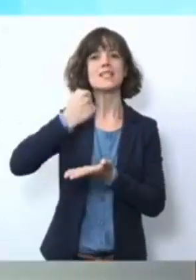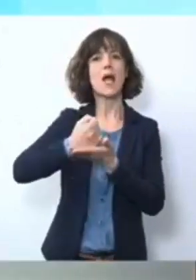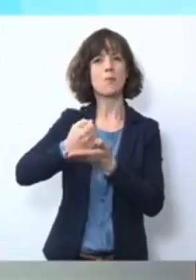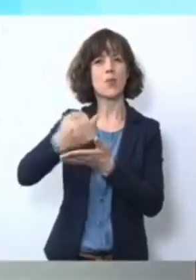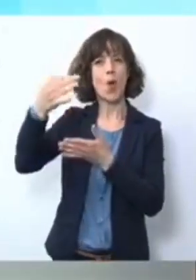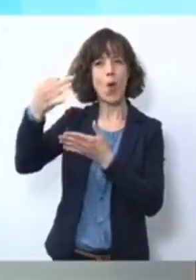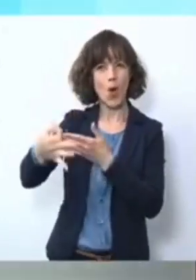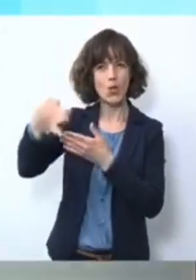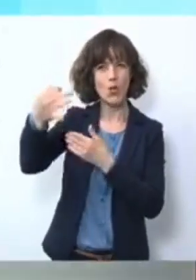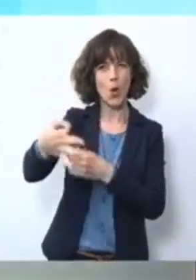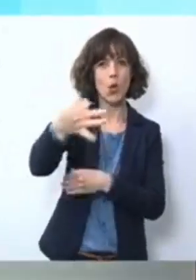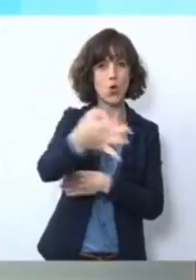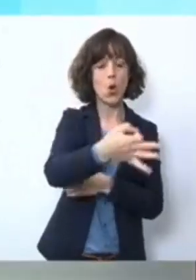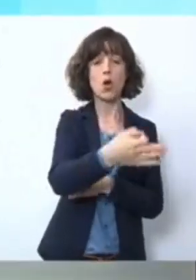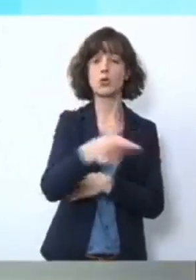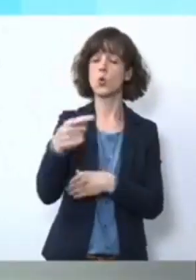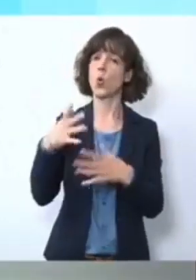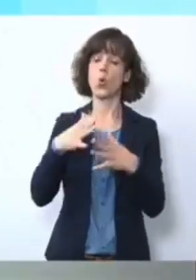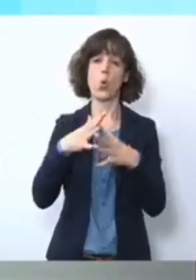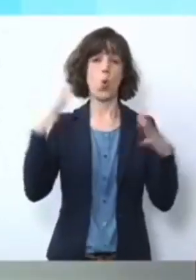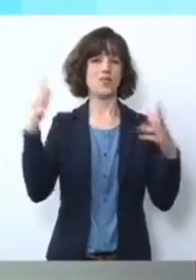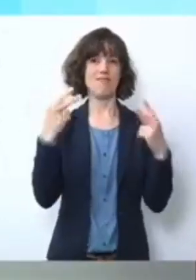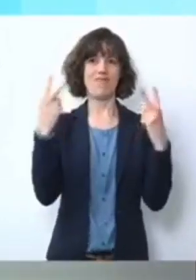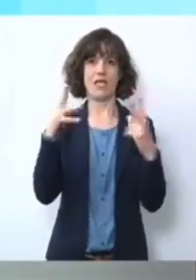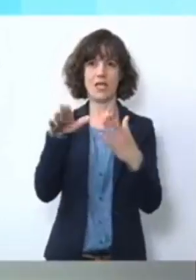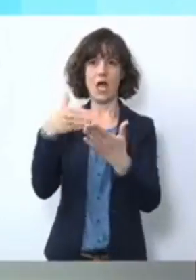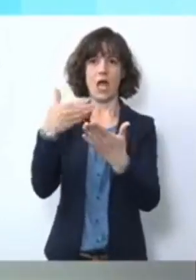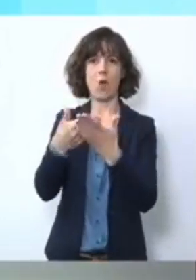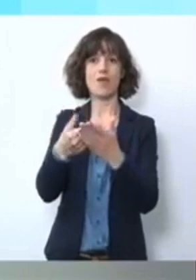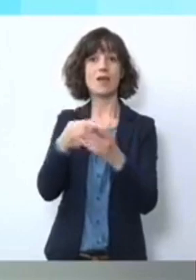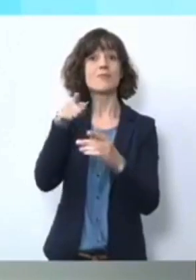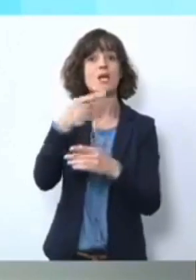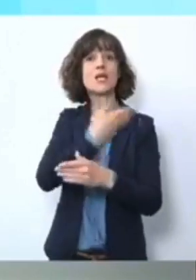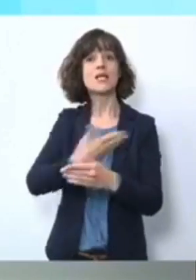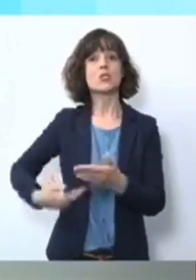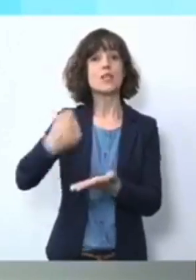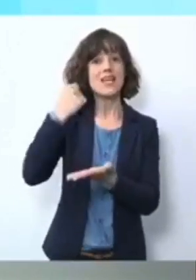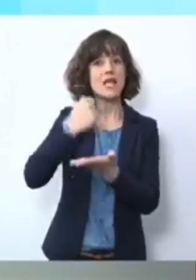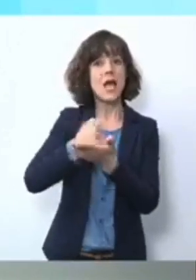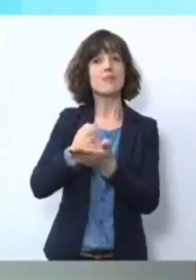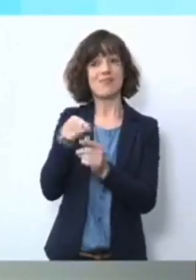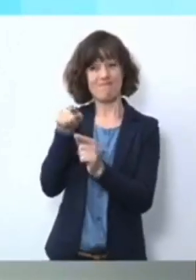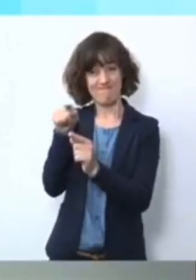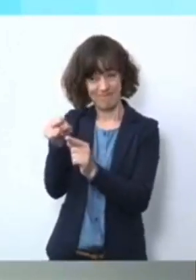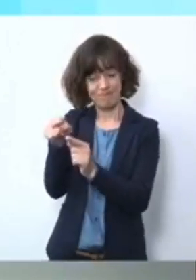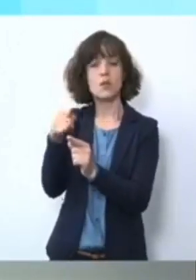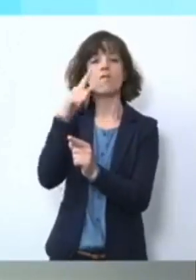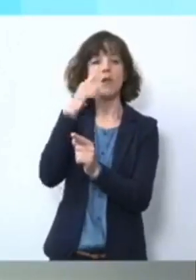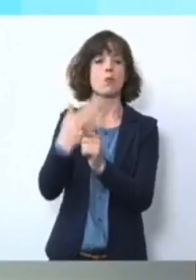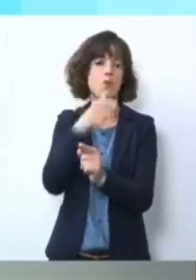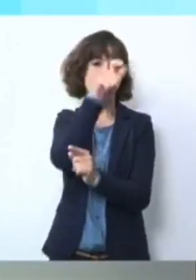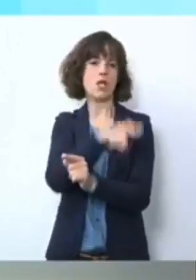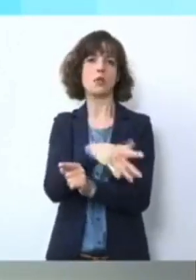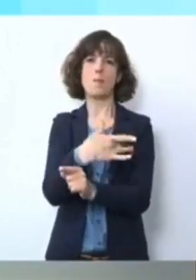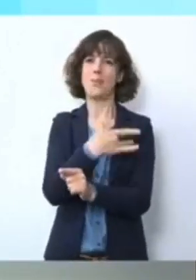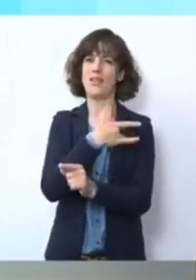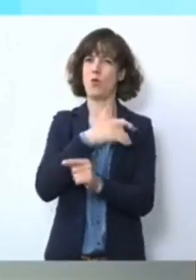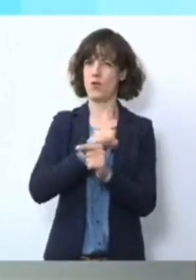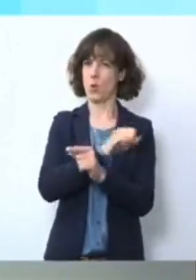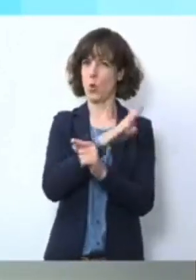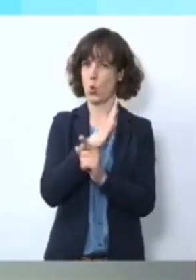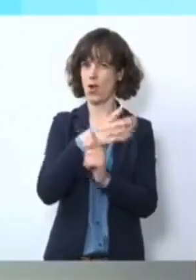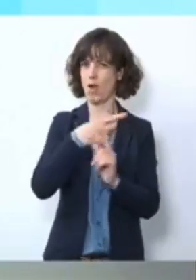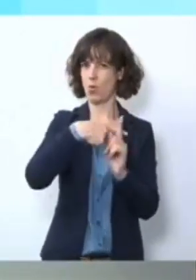diejenigen, die besonders gefordert sind. Sie sind diejenigen, die eben die Menschen, wenn ein positiver Test vorliegt, anrufen